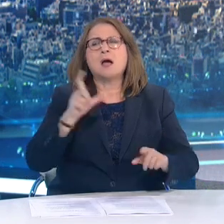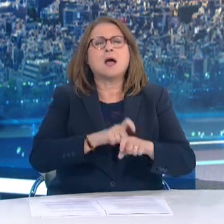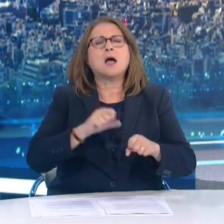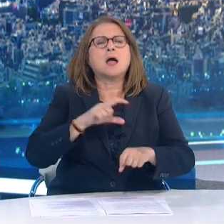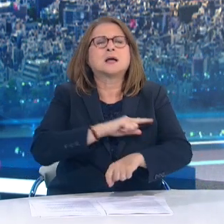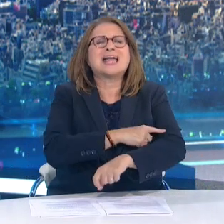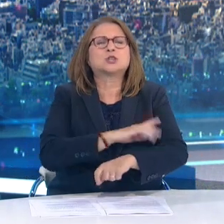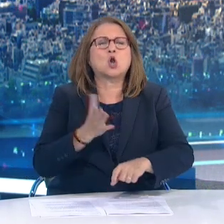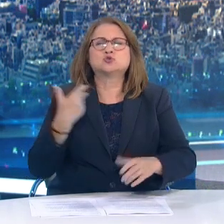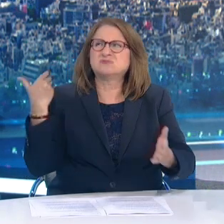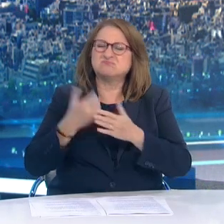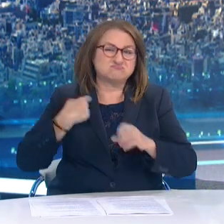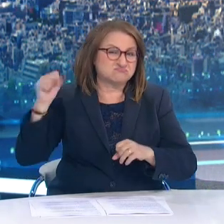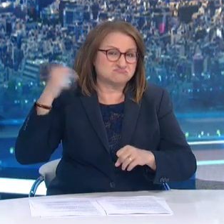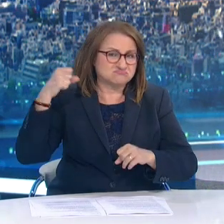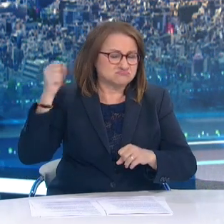Ούτως ή άλλως αυτή τη στιγμή